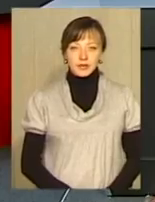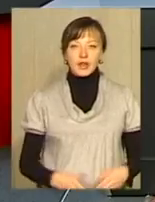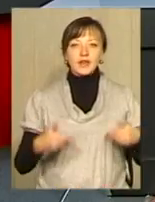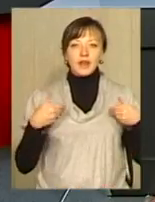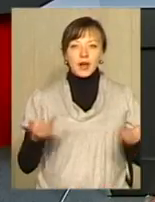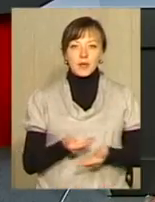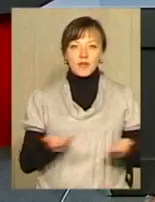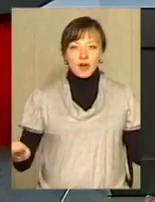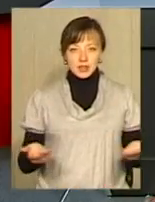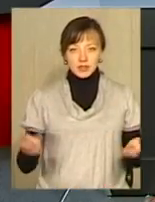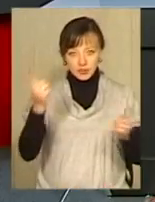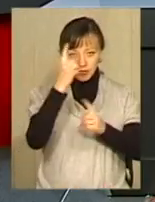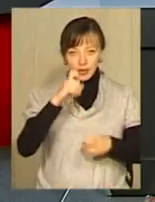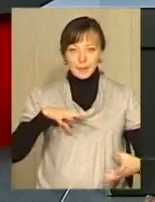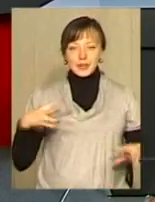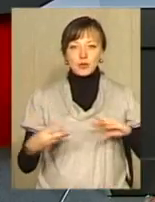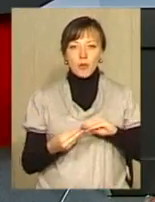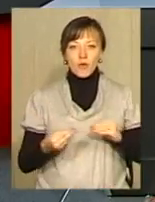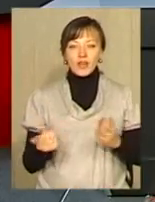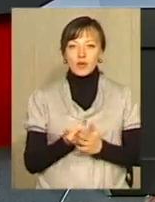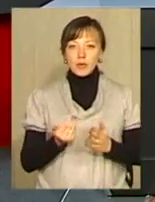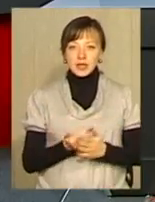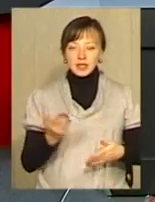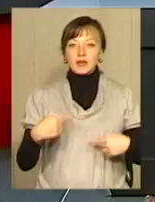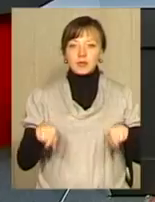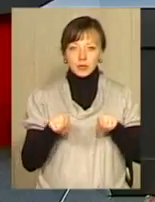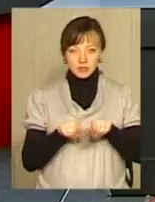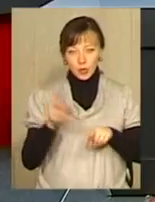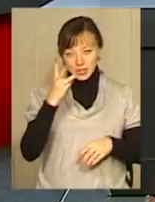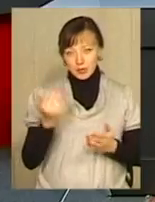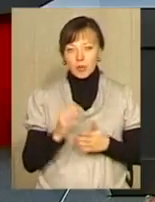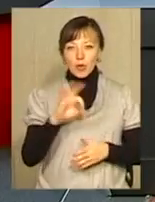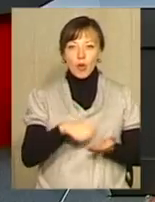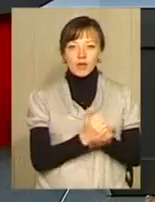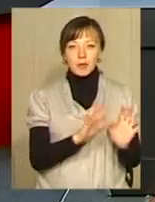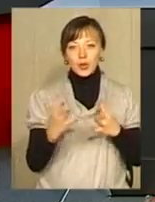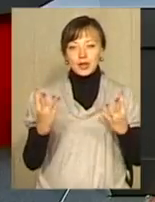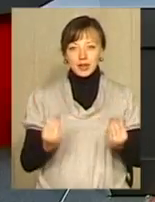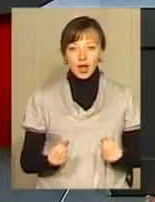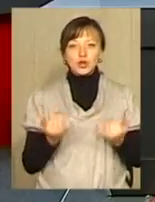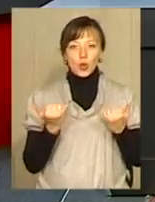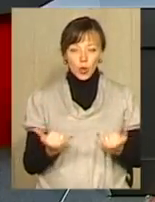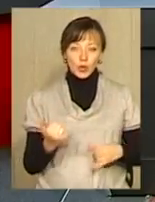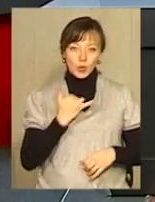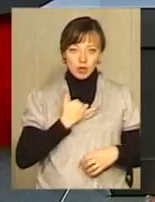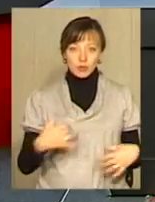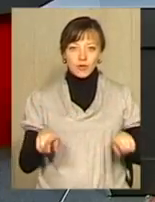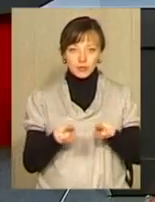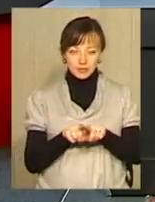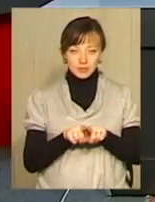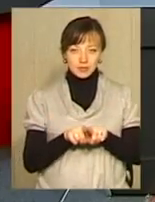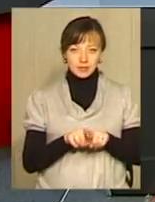Вітаємо вас в ефірі підсумковий інформаційний випуск «Подільська панорама», в якому, як завжди, про головні події дня. Сьогодні у нашому випуску.